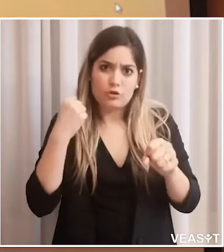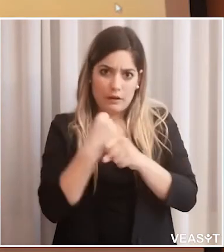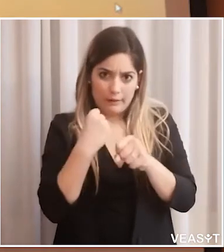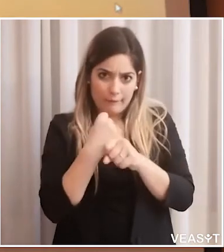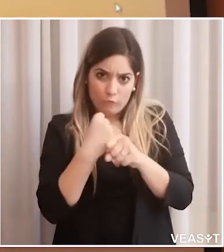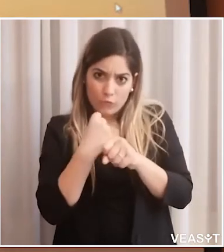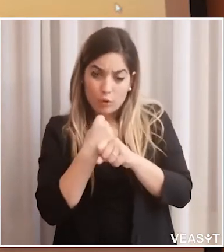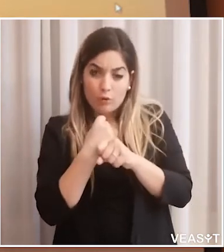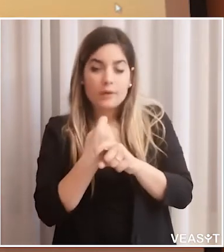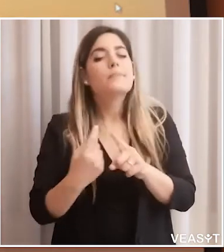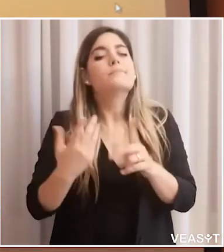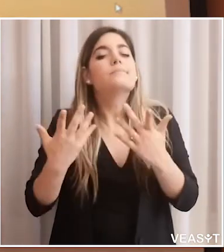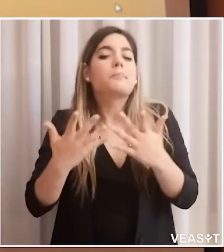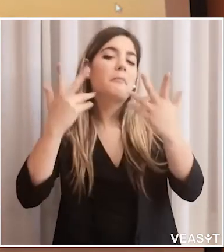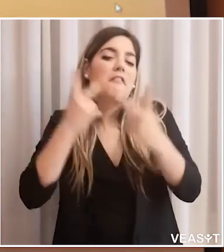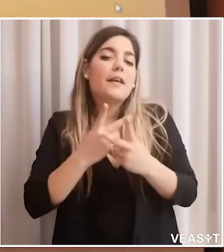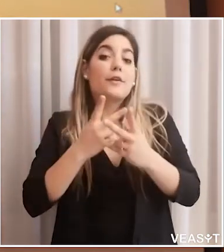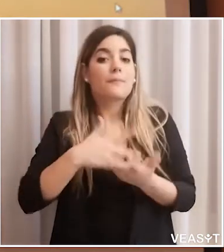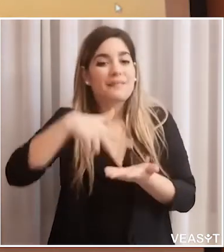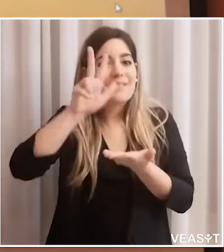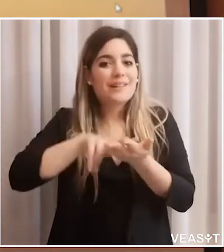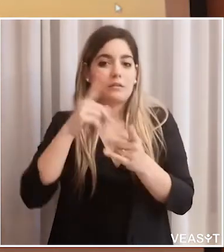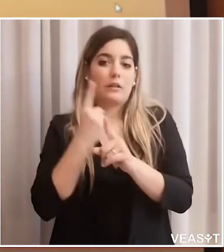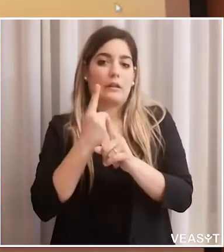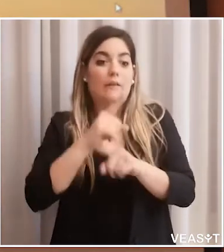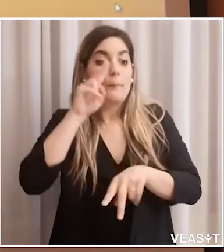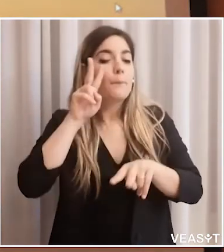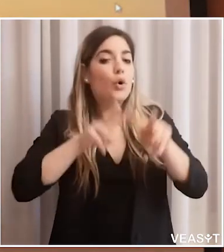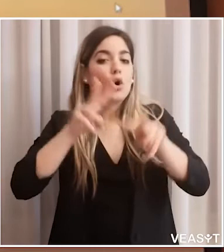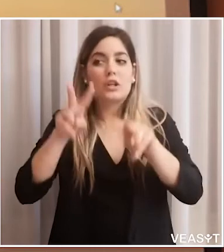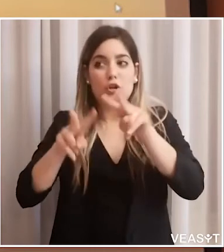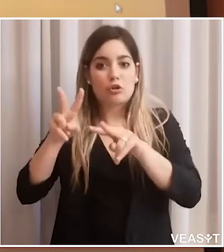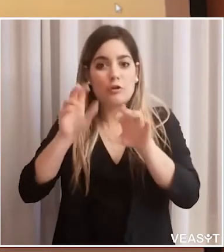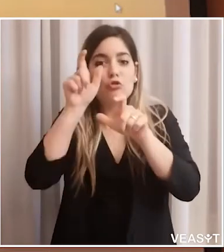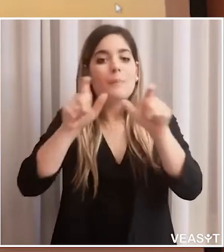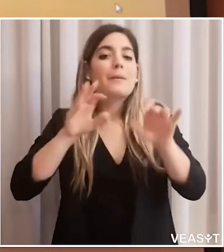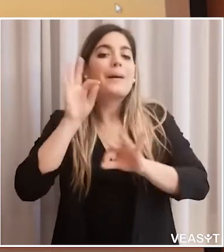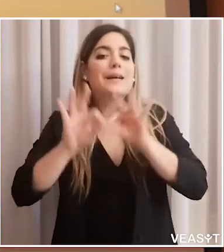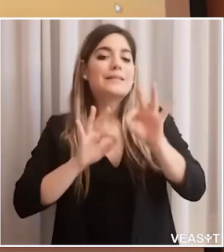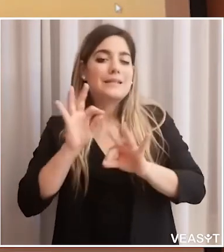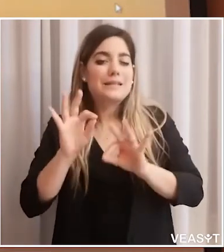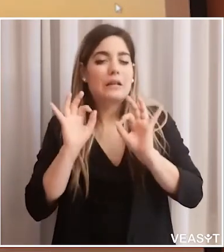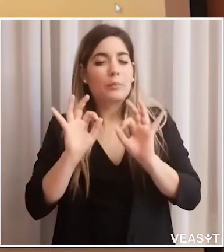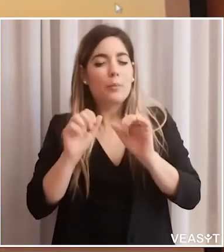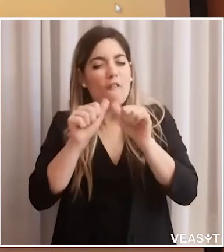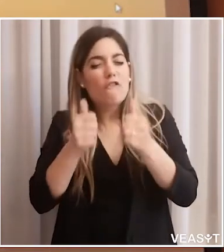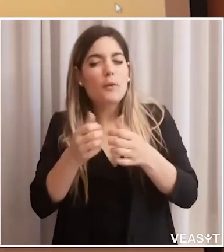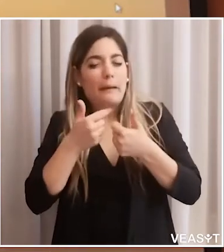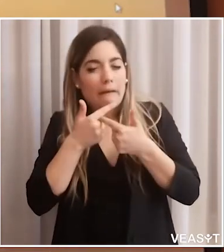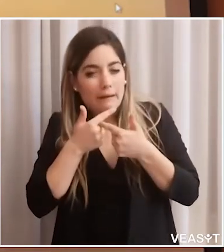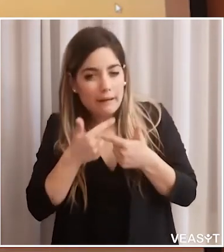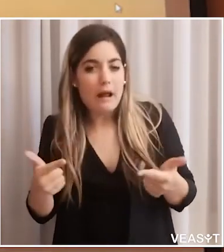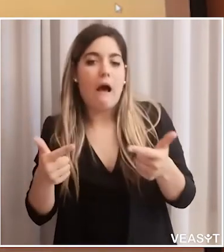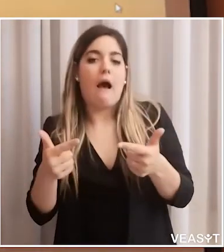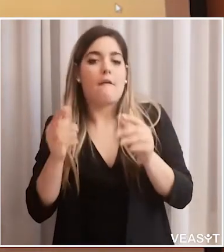di tutto, per gli operatori anche ovviamente con grande attenzione per gli operatori e garantire